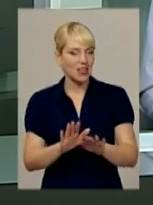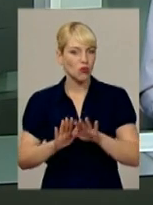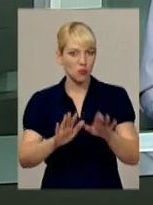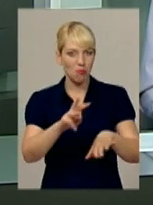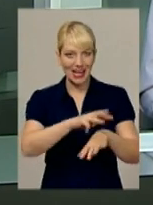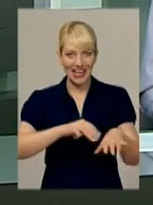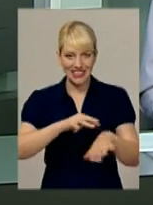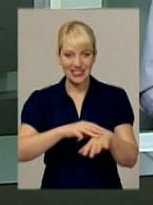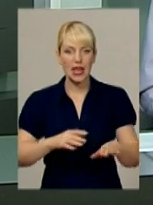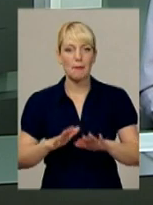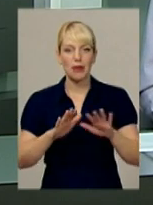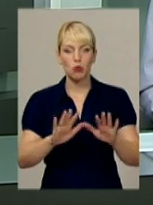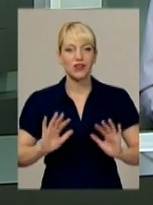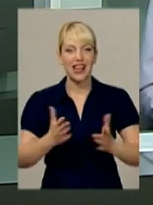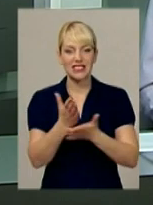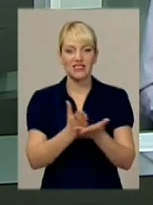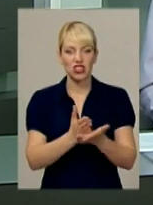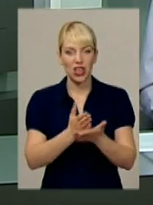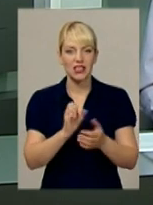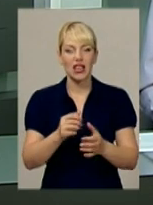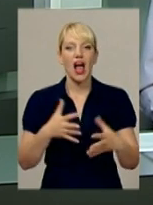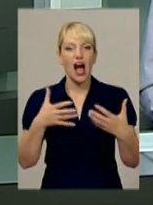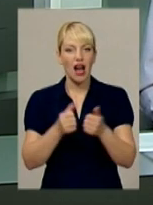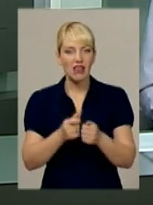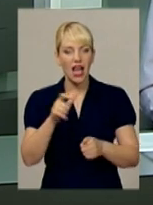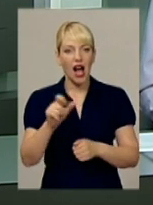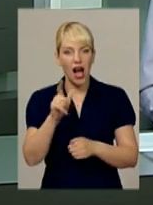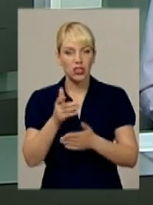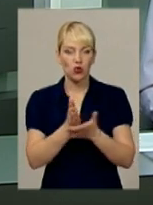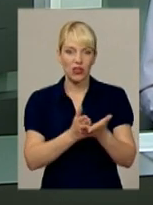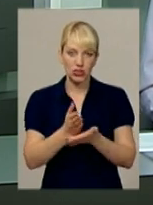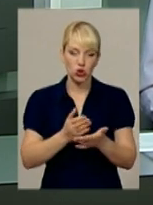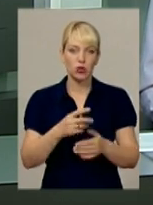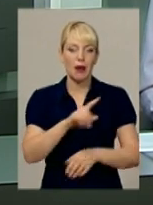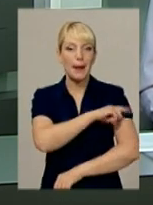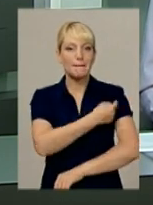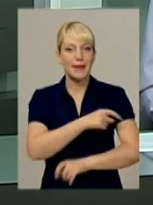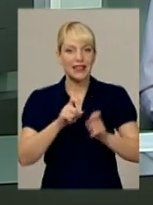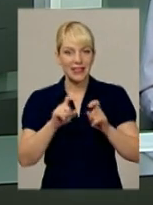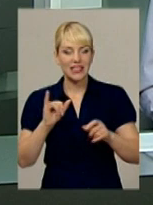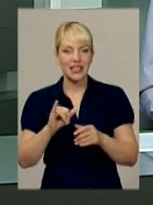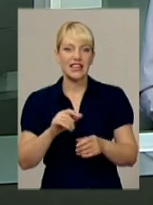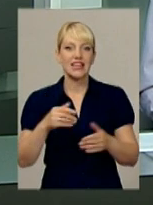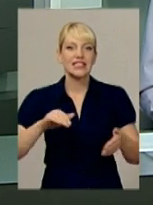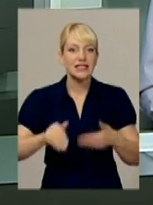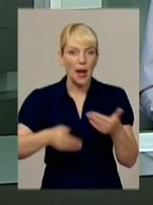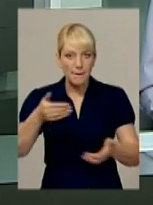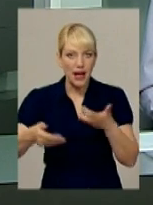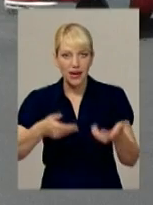працівники міліції, прибули надзвичайники, аварійна газова служба, медики та сапери. Подробиці – у сюжеті.